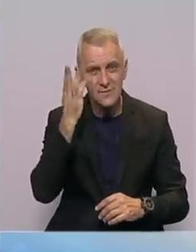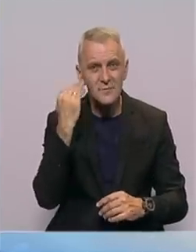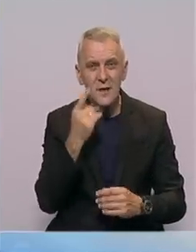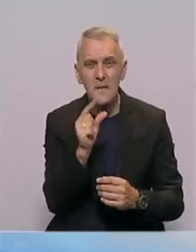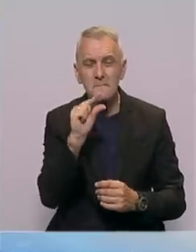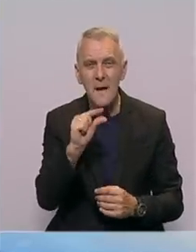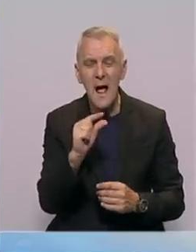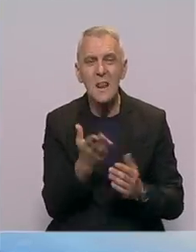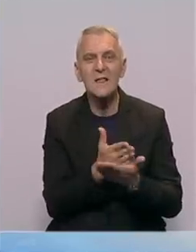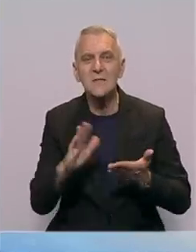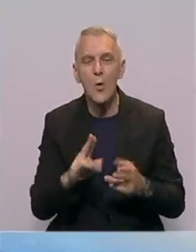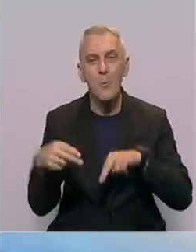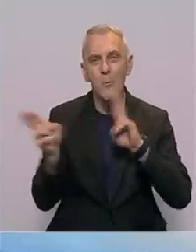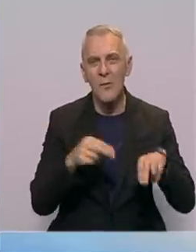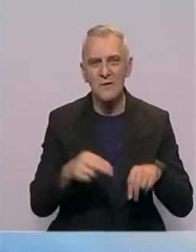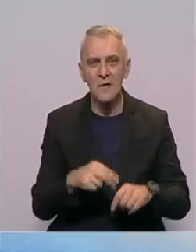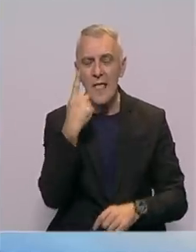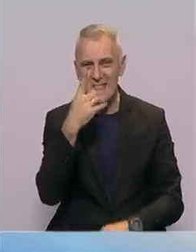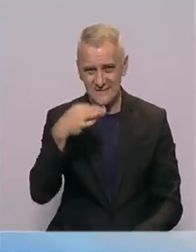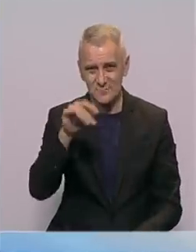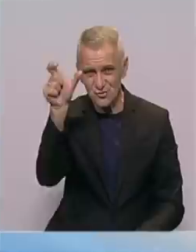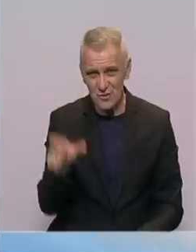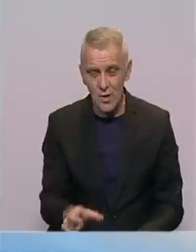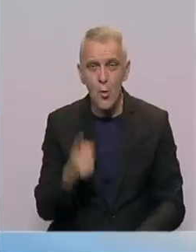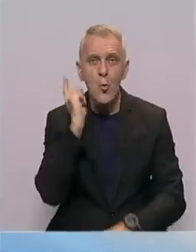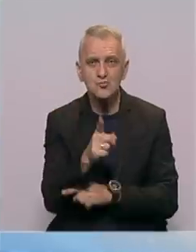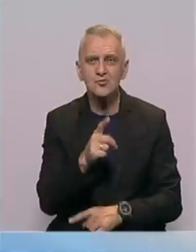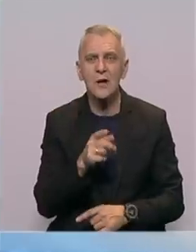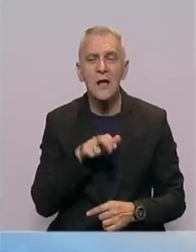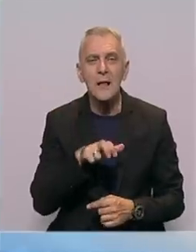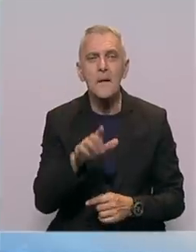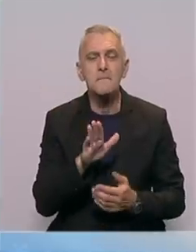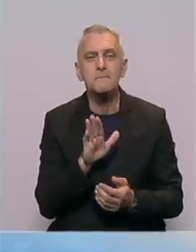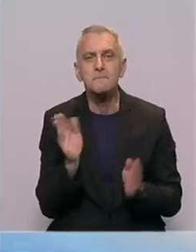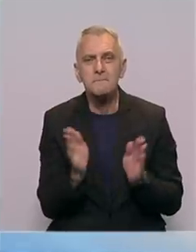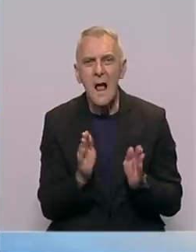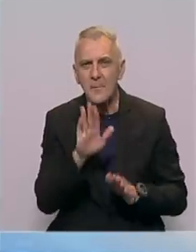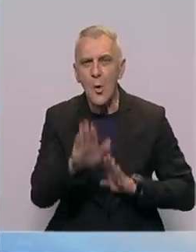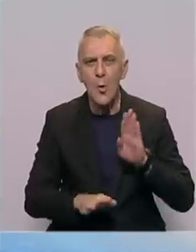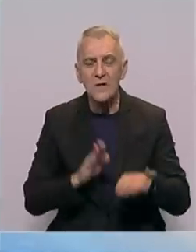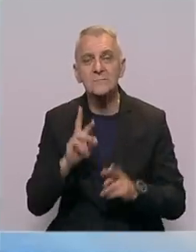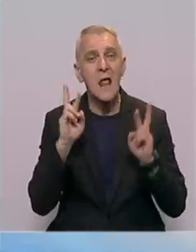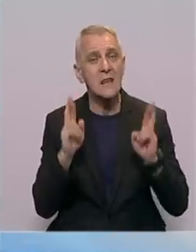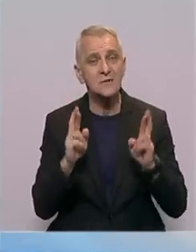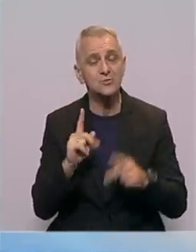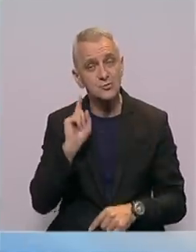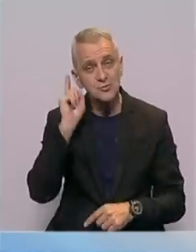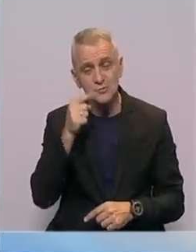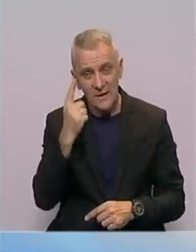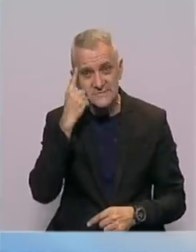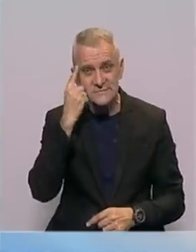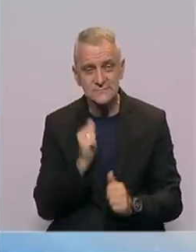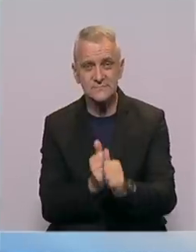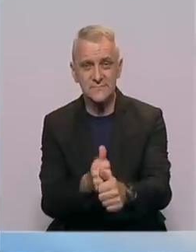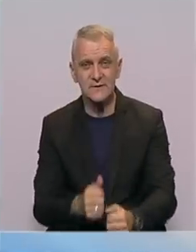mali dio povratnika. Jedan srebrničanin je odlučio ići malim koracima, nadajući se da će ga su građani slijediti.